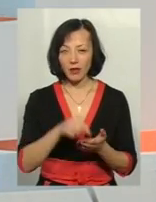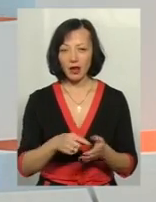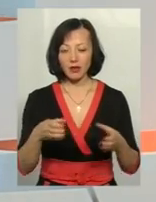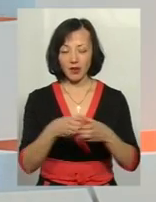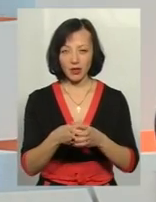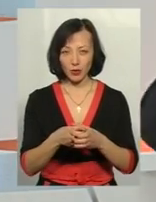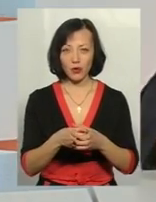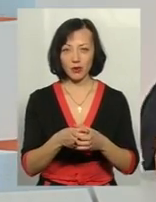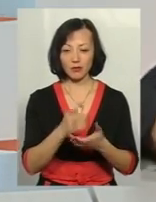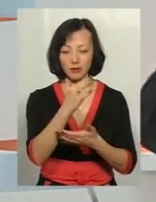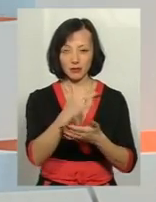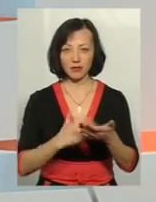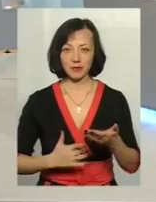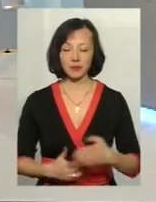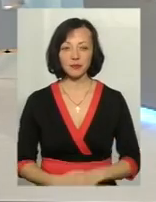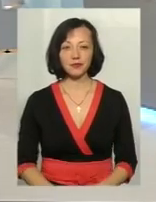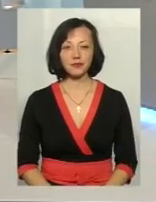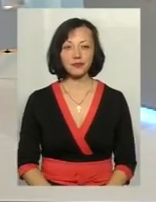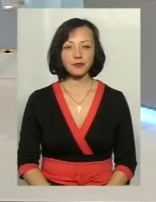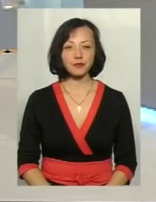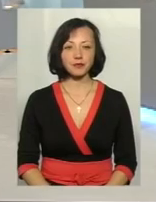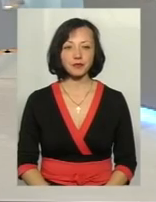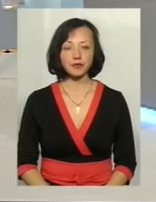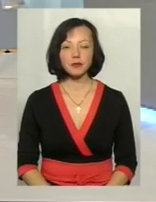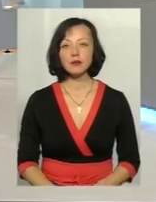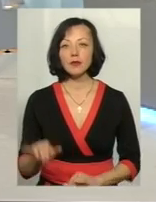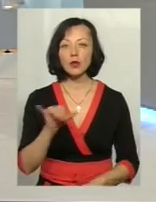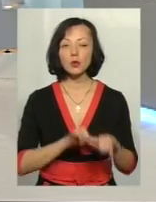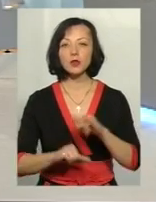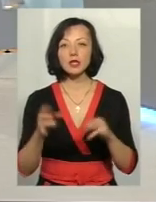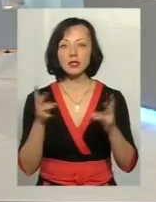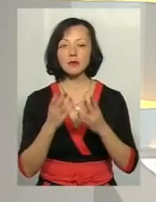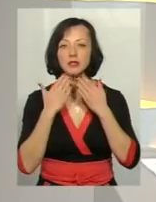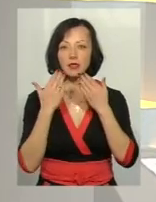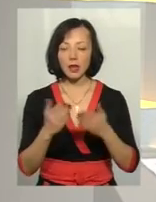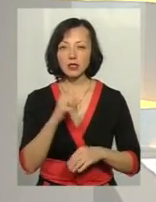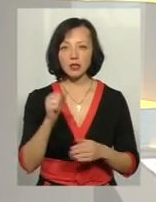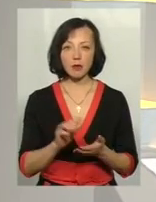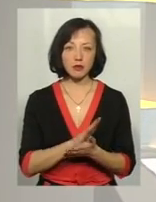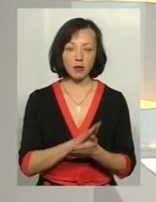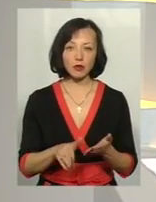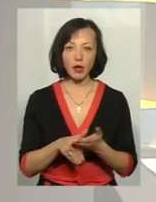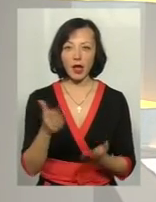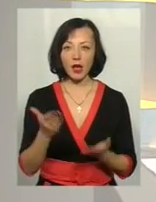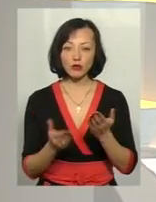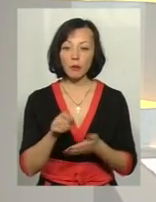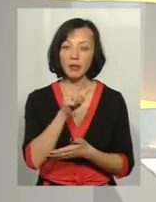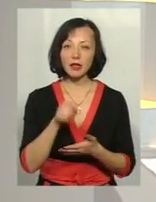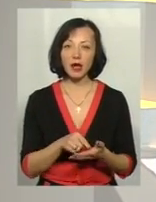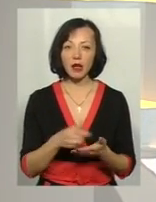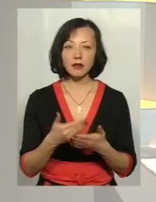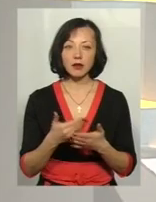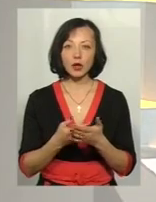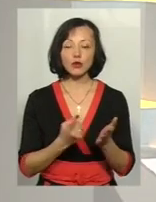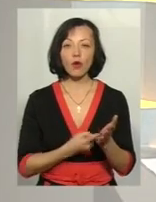нашим клієнтом по цензу дохідності. Куди треба звертатися за безоплатною допомогою, якщо стоїть питання доведення